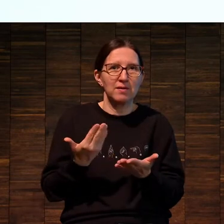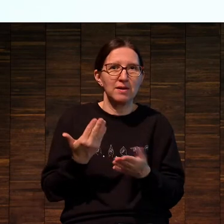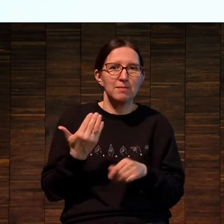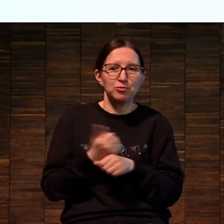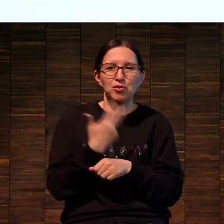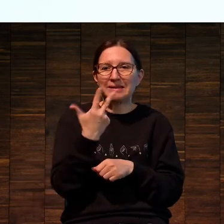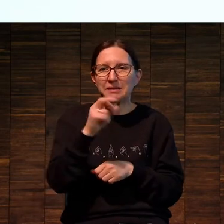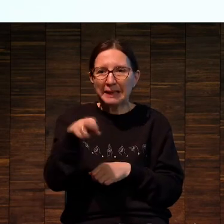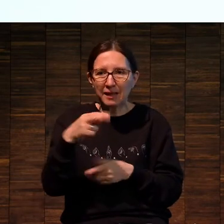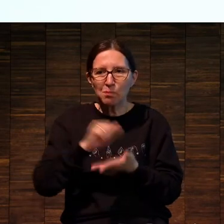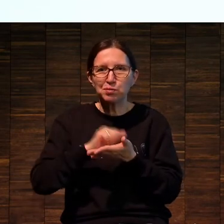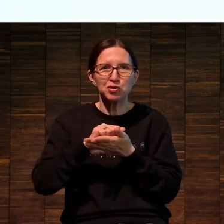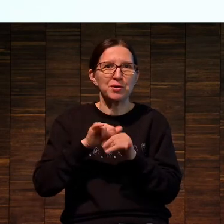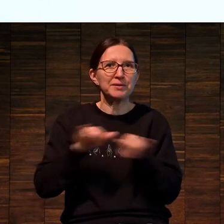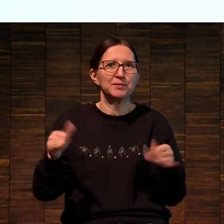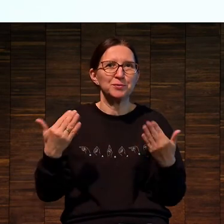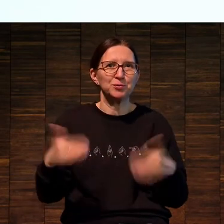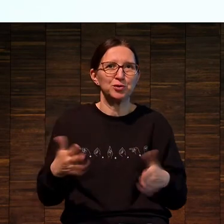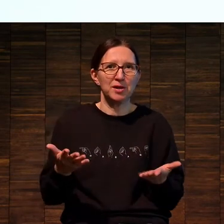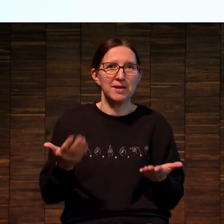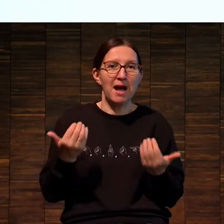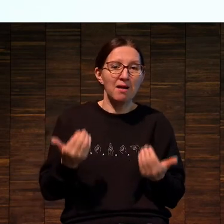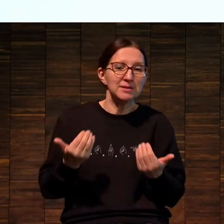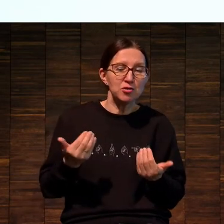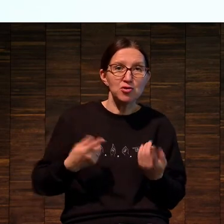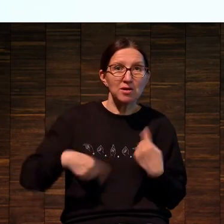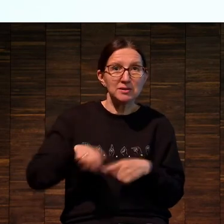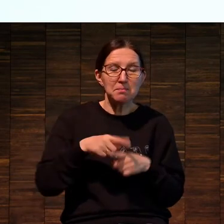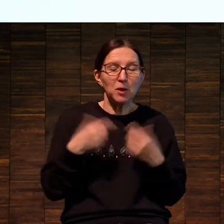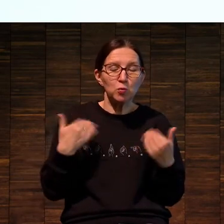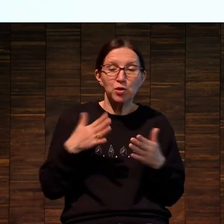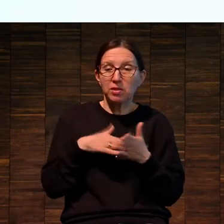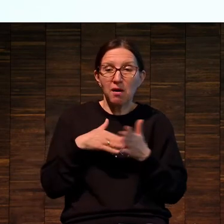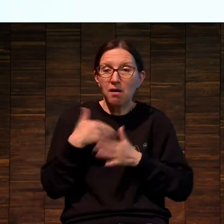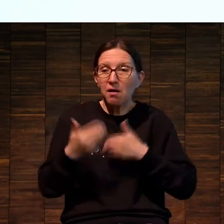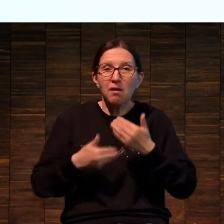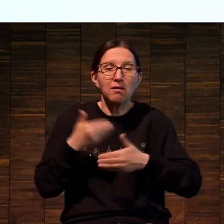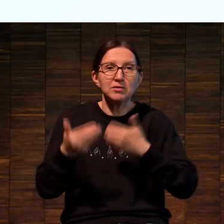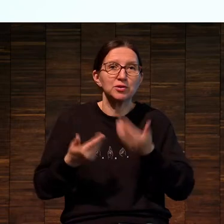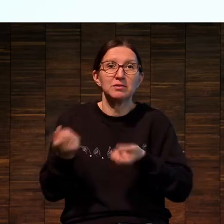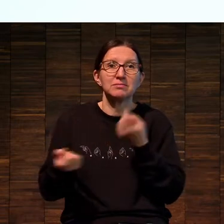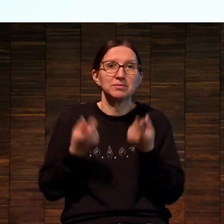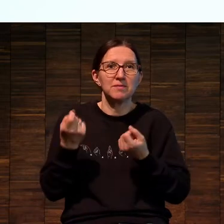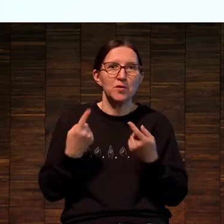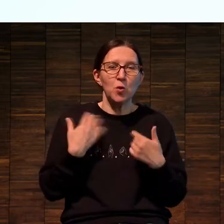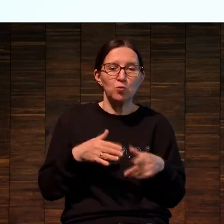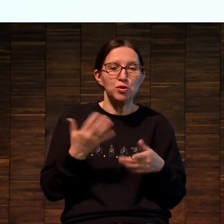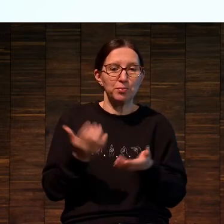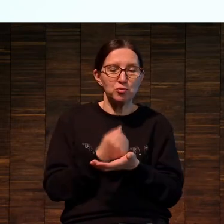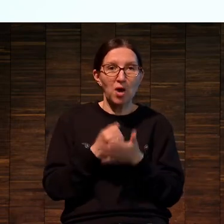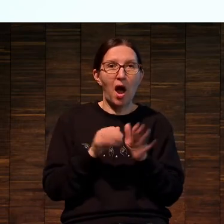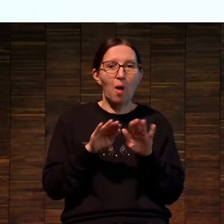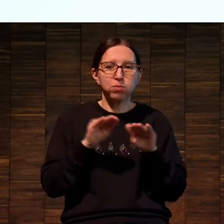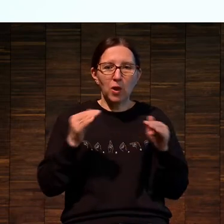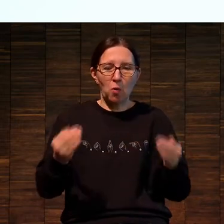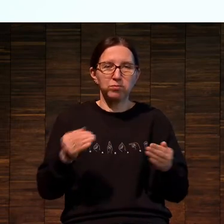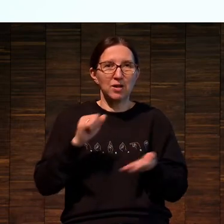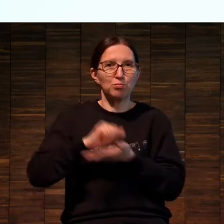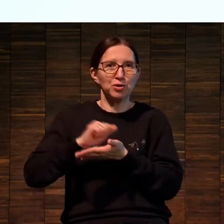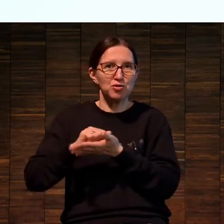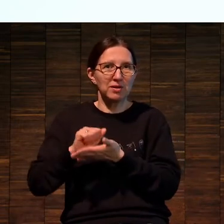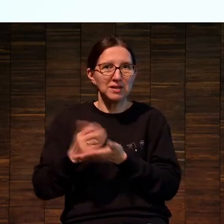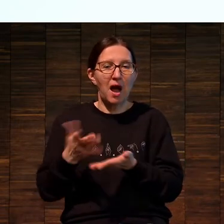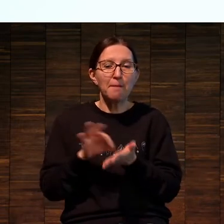3D-печать. И сейчас мы выходим в объемную печать. Это все равно... А